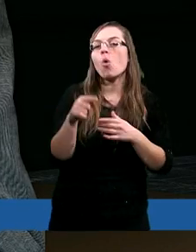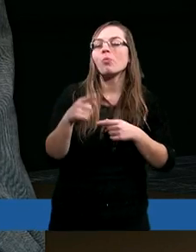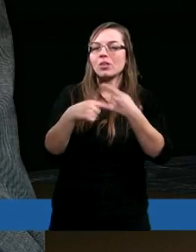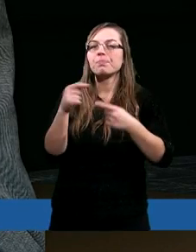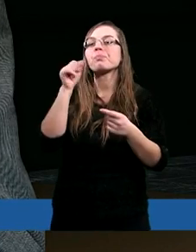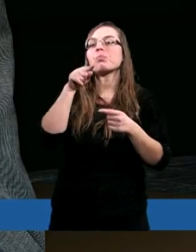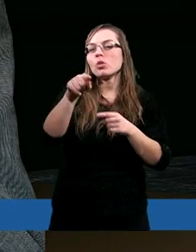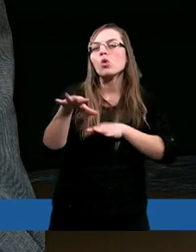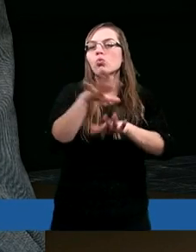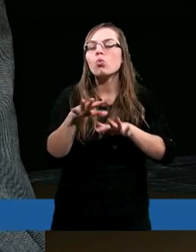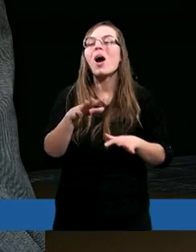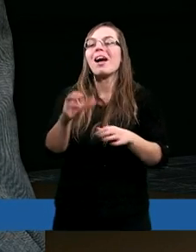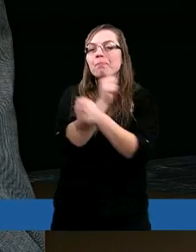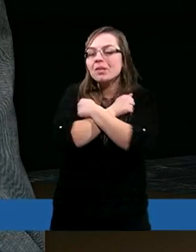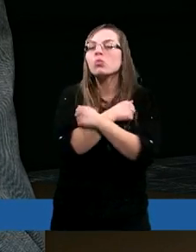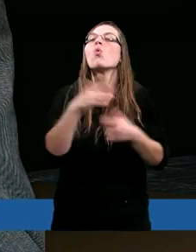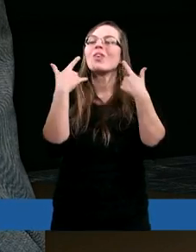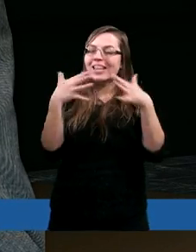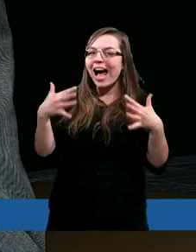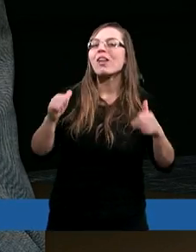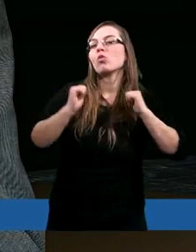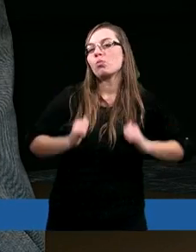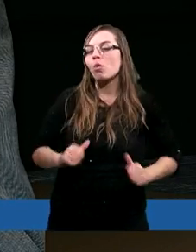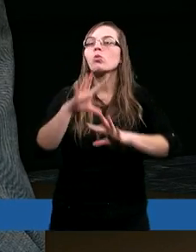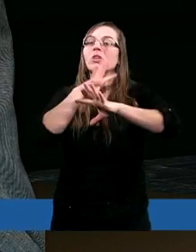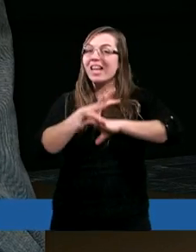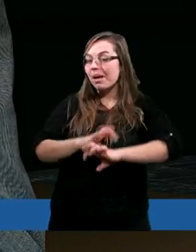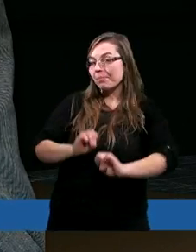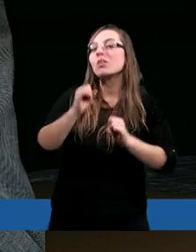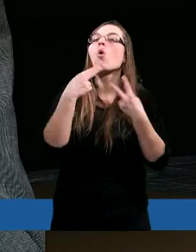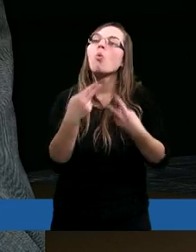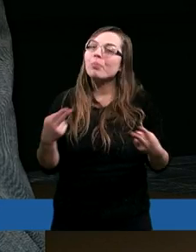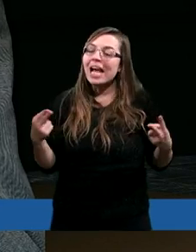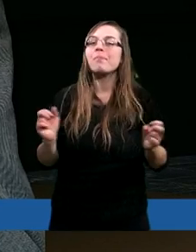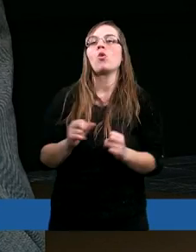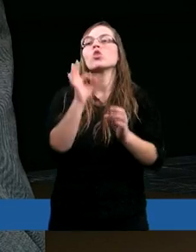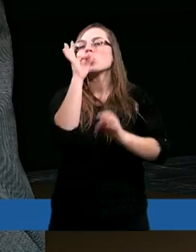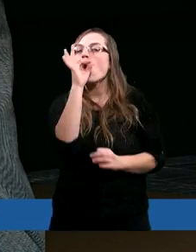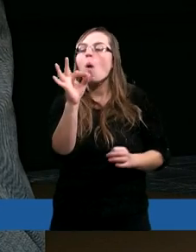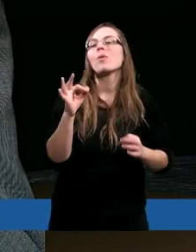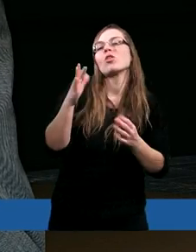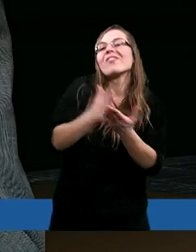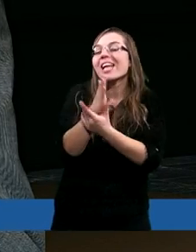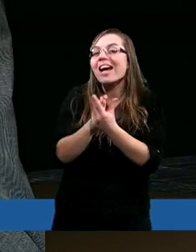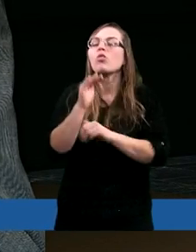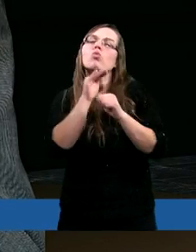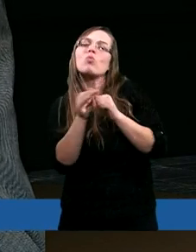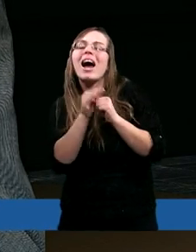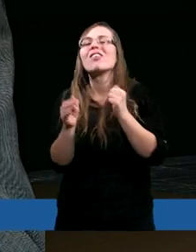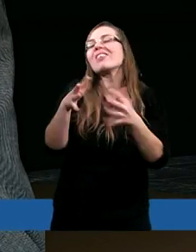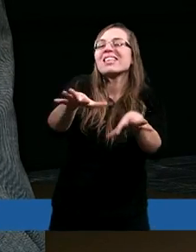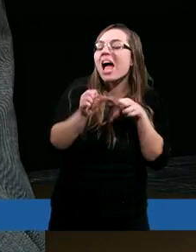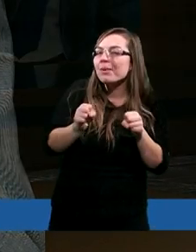Owocem zaś Ducha są miłość, radość, pokój, cierpliwość, uprzejmość, dobroć, wierność, łagodność,